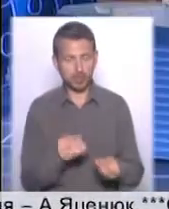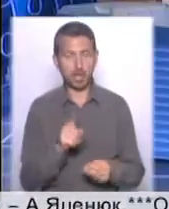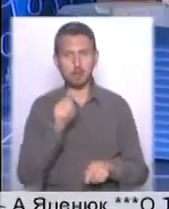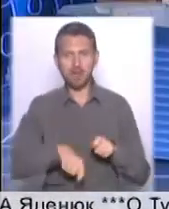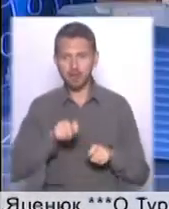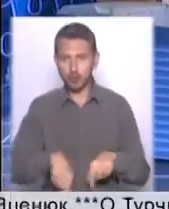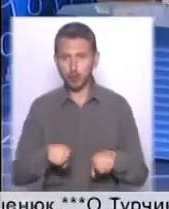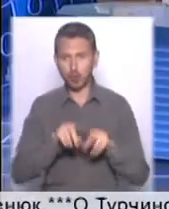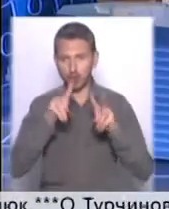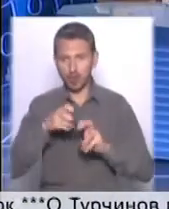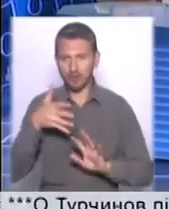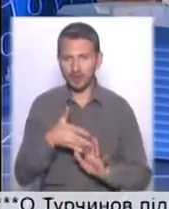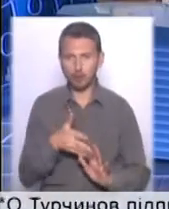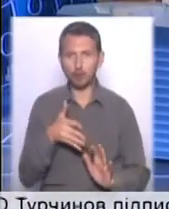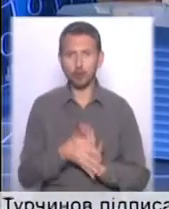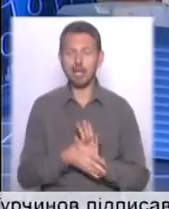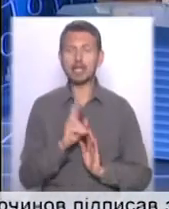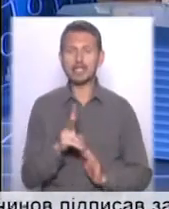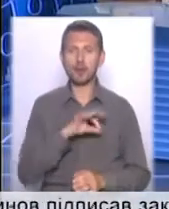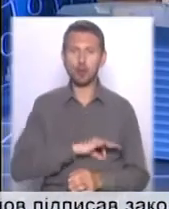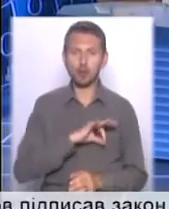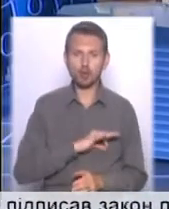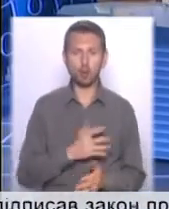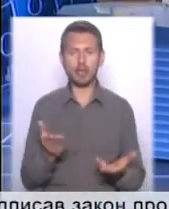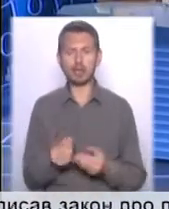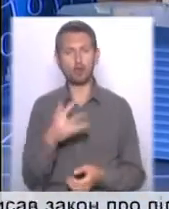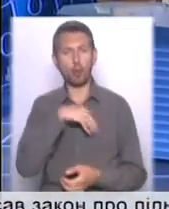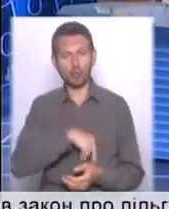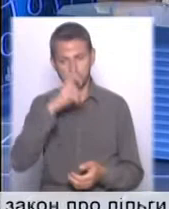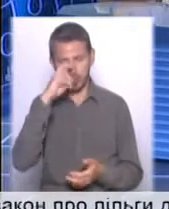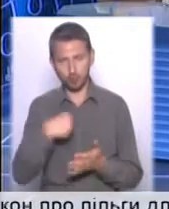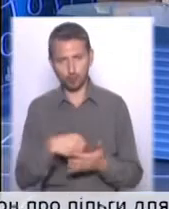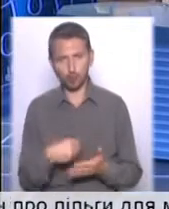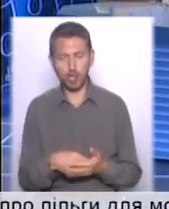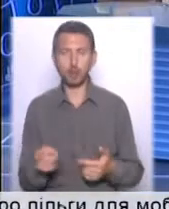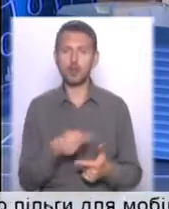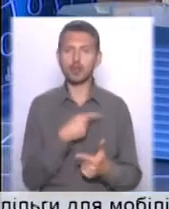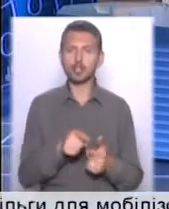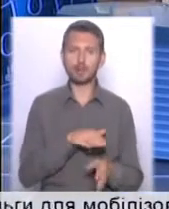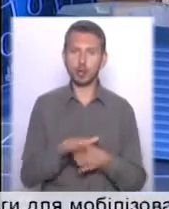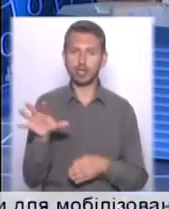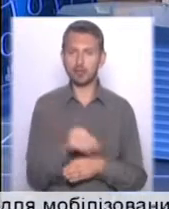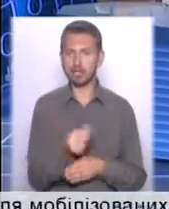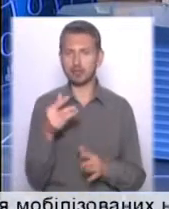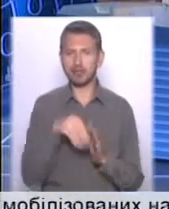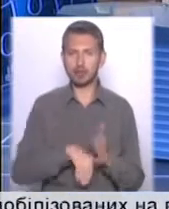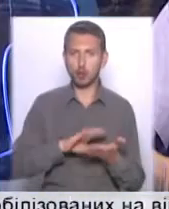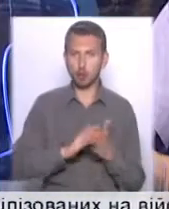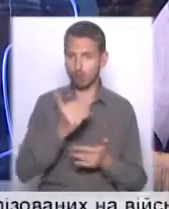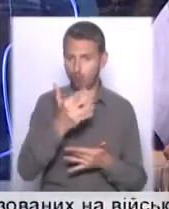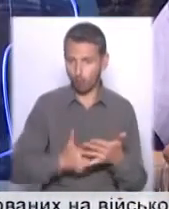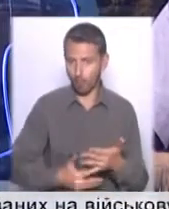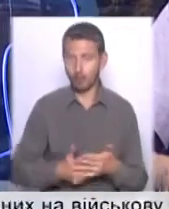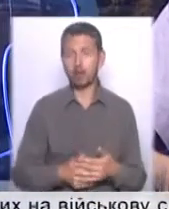таку ревізію, певним чином, як використовується це майно, які доходи від державного бюджету, чи виконані всі інвестиційні умови, потрібно, можна